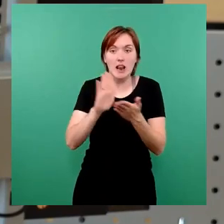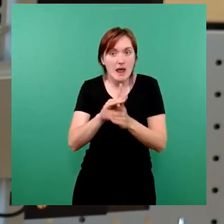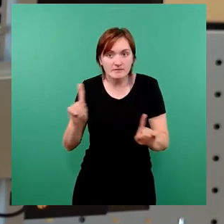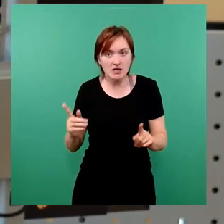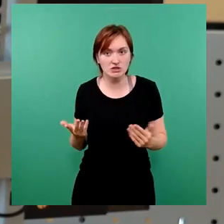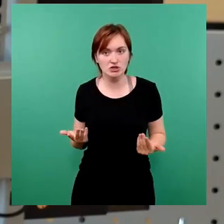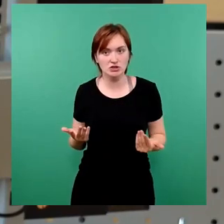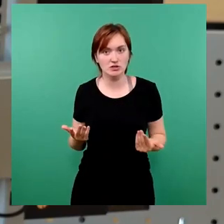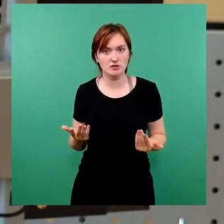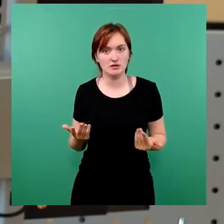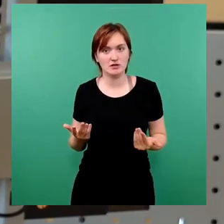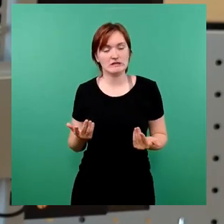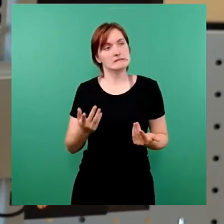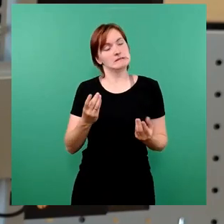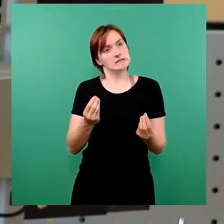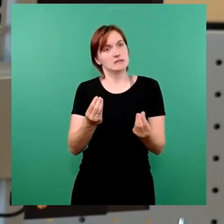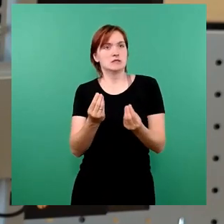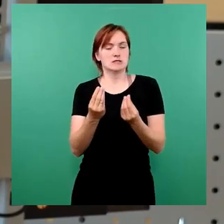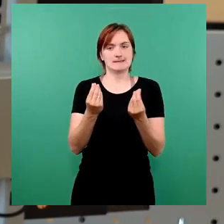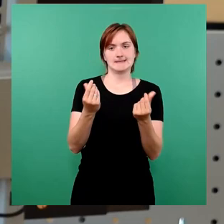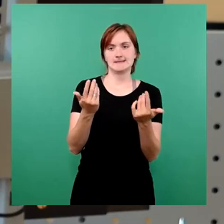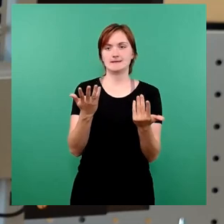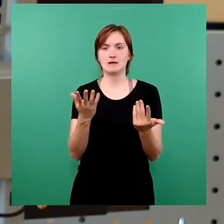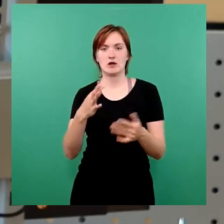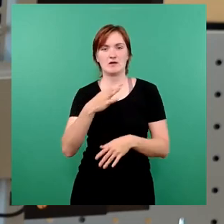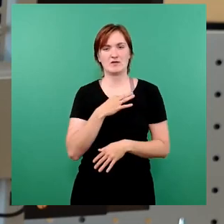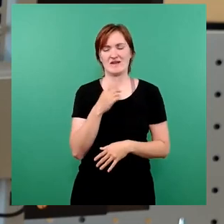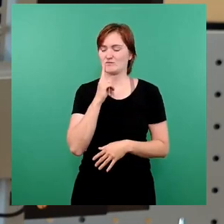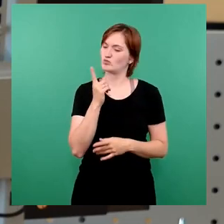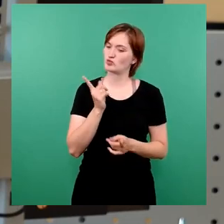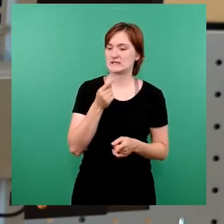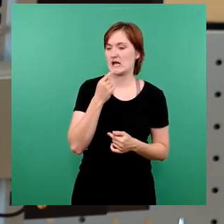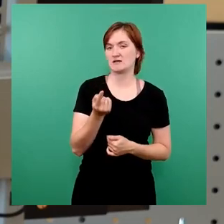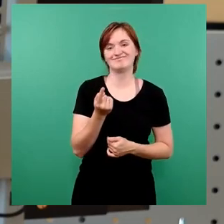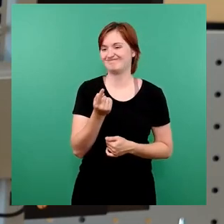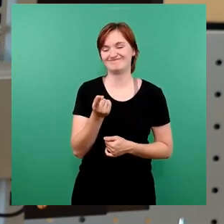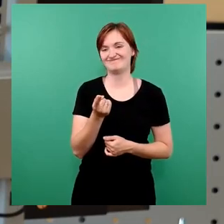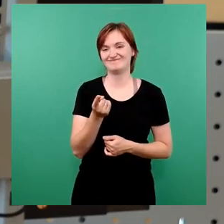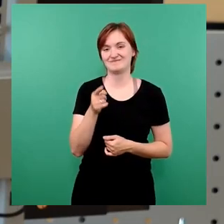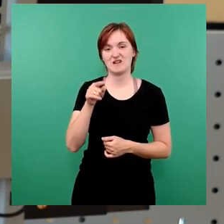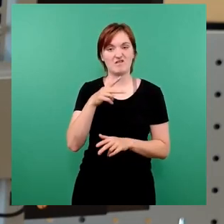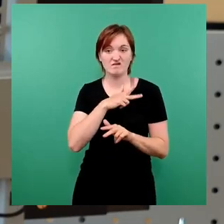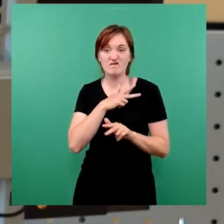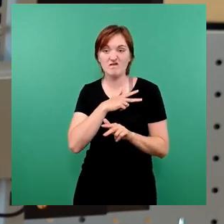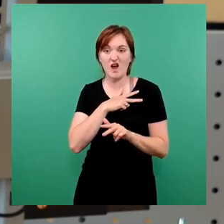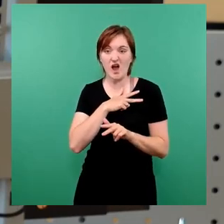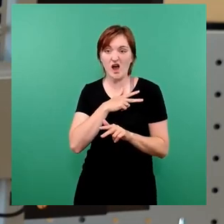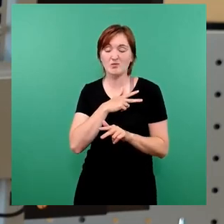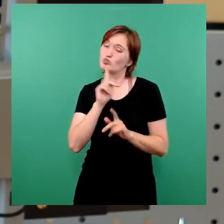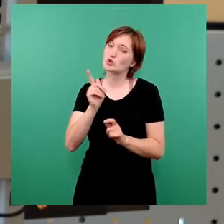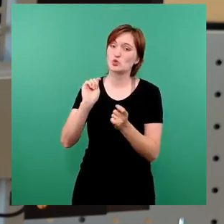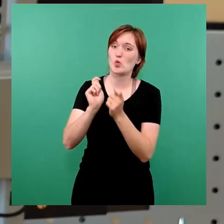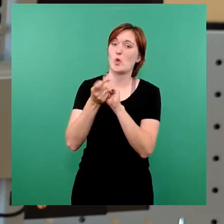auch an dem, in dem Moment musste man wirklich sagen, hier scheint eine Zäsur fällig zu sein.